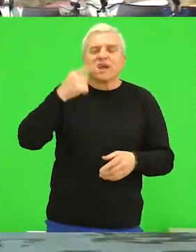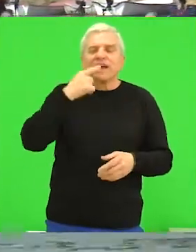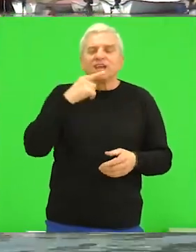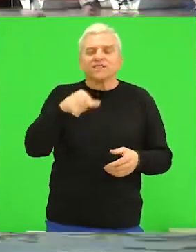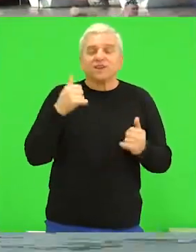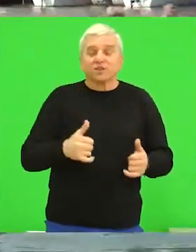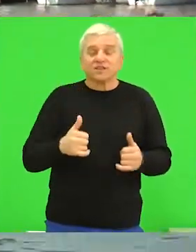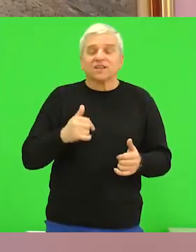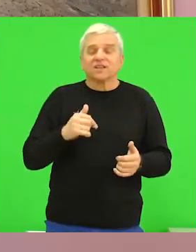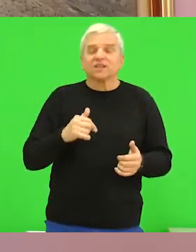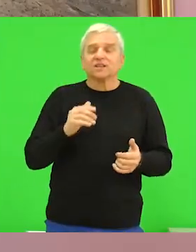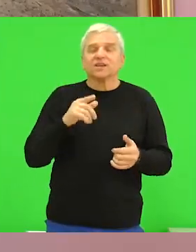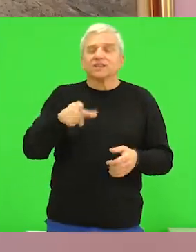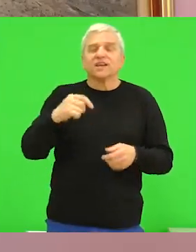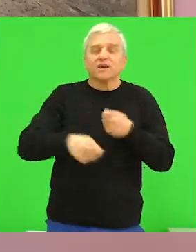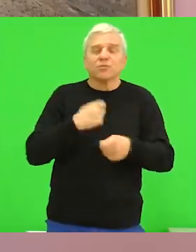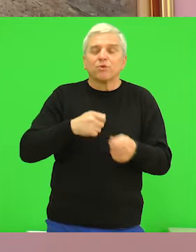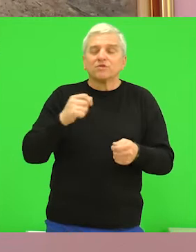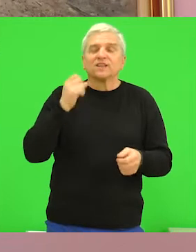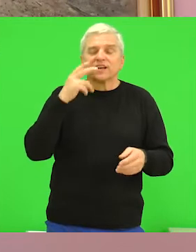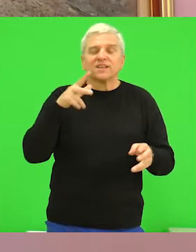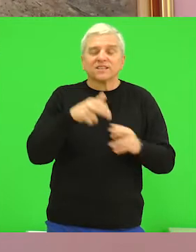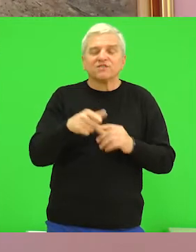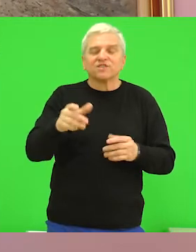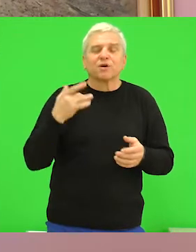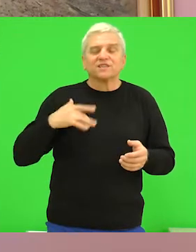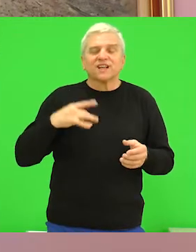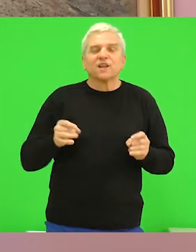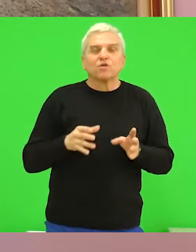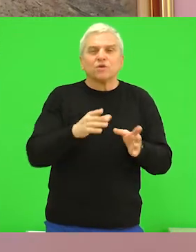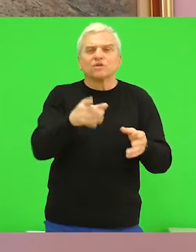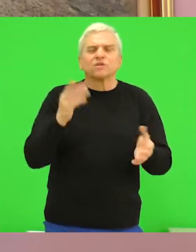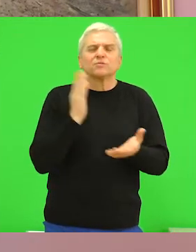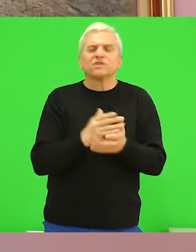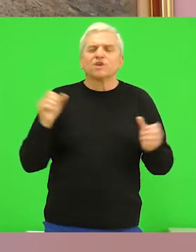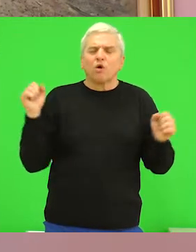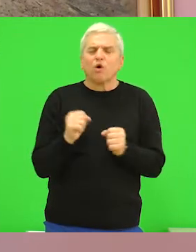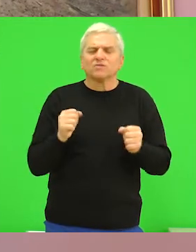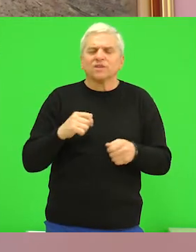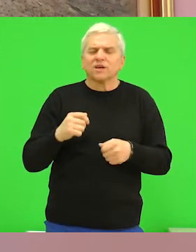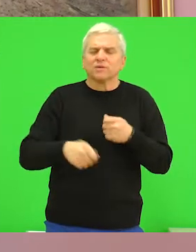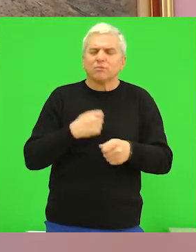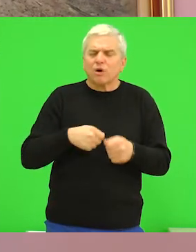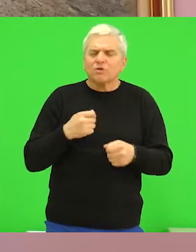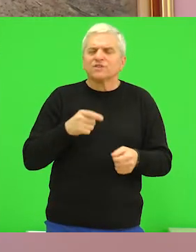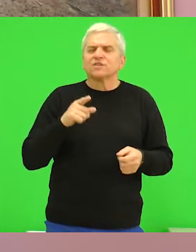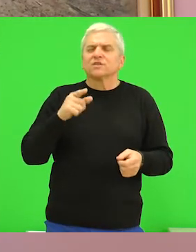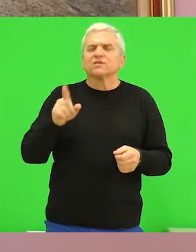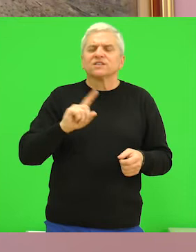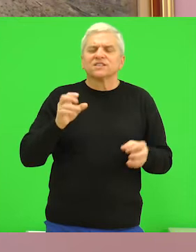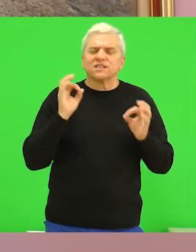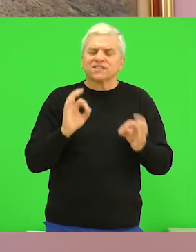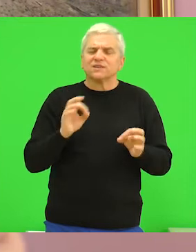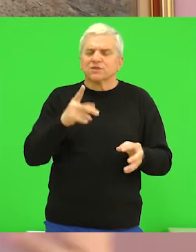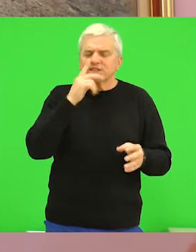da ćemo sada te radove naše, kada budemo završili zelenu ulicu, gde će to biti onako ozbiljan rad ove godine i nisam sigurno